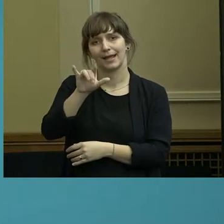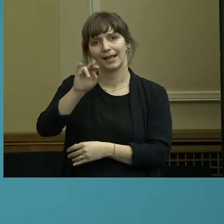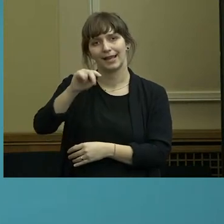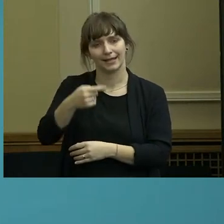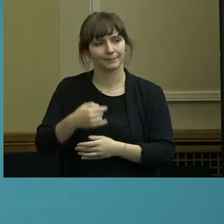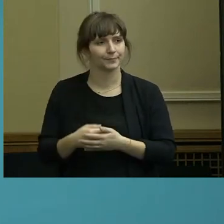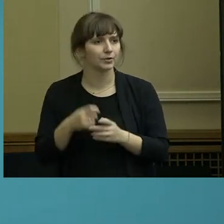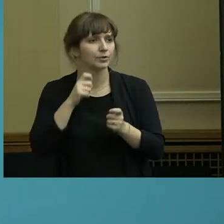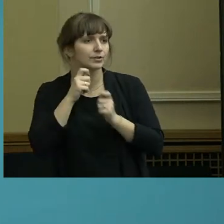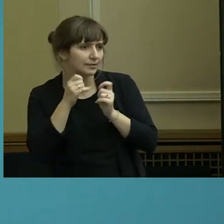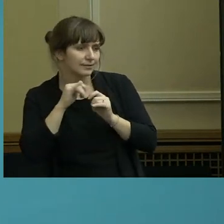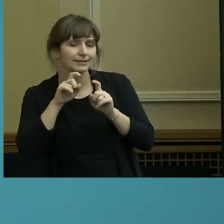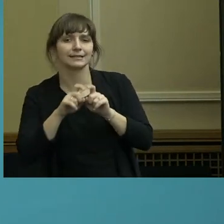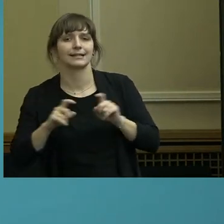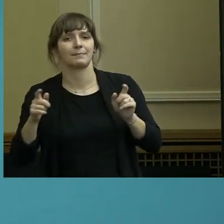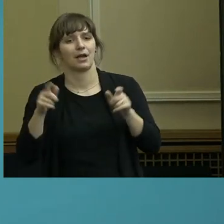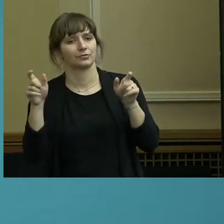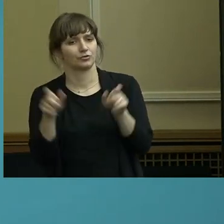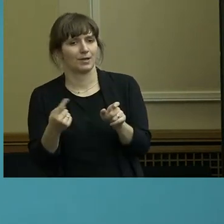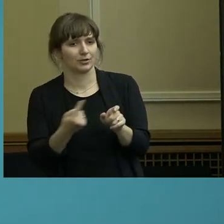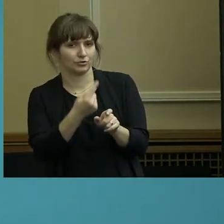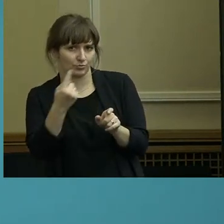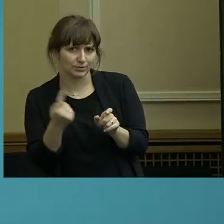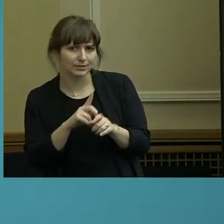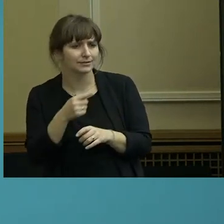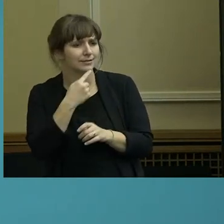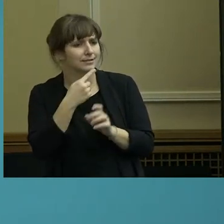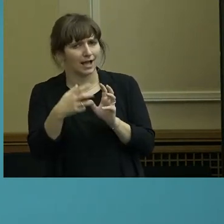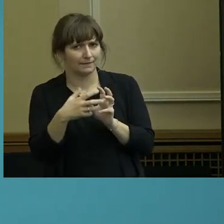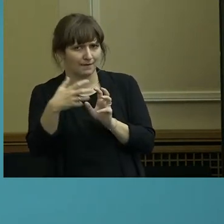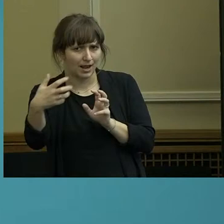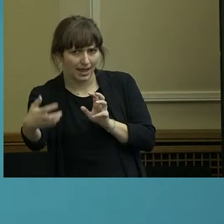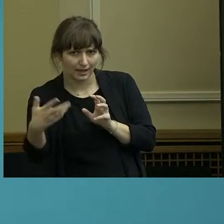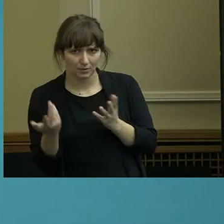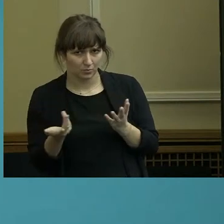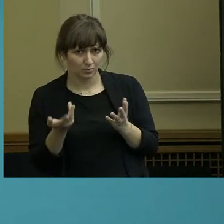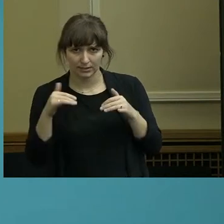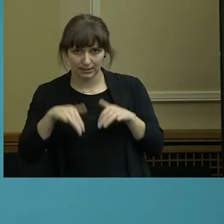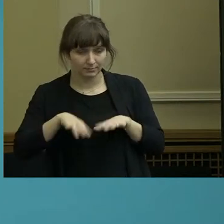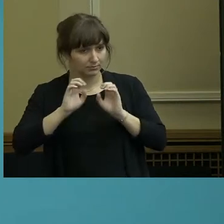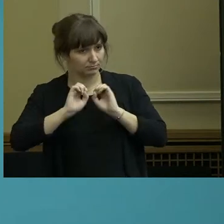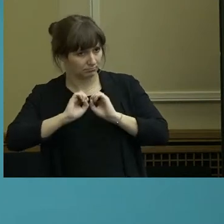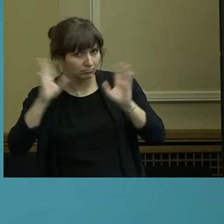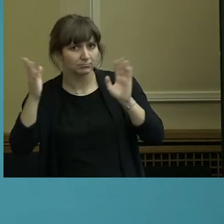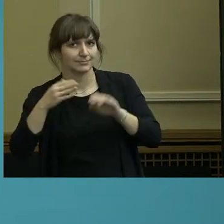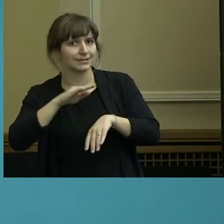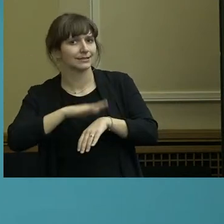Um nochmal auf die Sperrstunde zurückzukommen, Sie haben gesagt, sie wird verlängert. Gibt es dafür auch schon einen konkreten Termin? Wie lange?